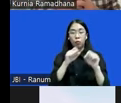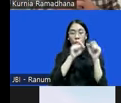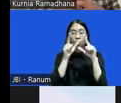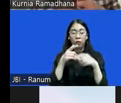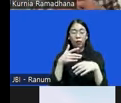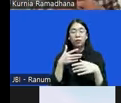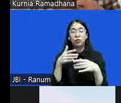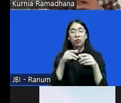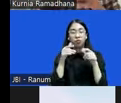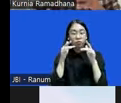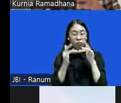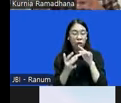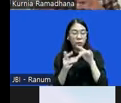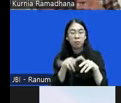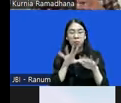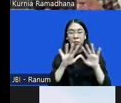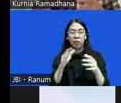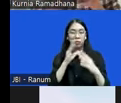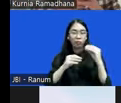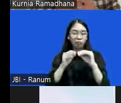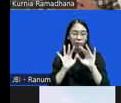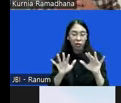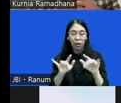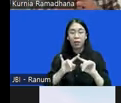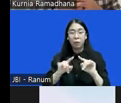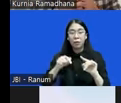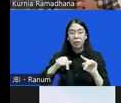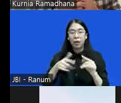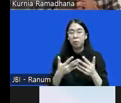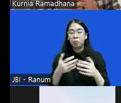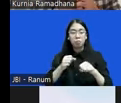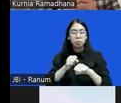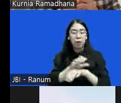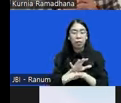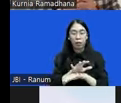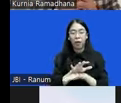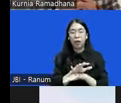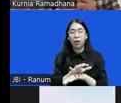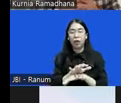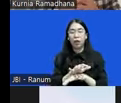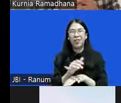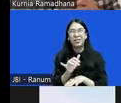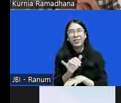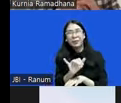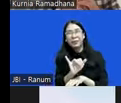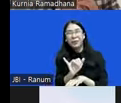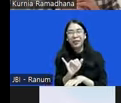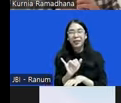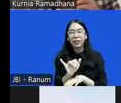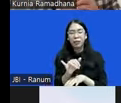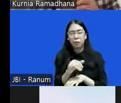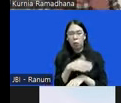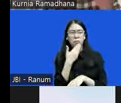banyak diulas, namun ini menjadi praktik yang seolah-olah dianggap lazim, teman-teman.